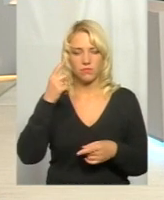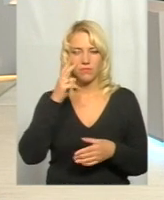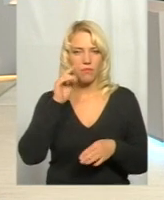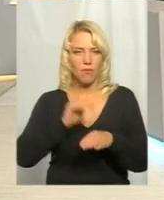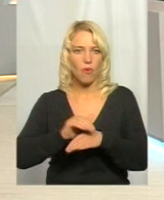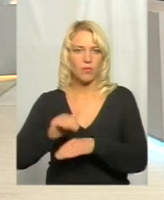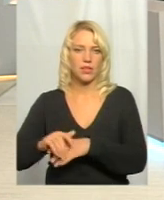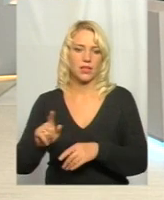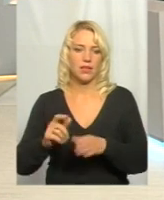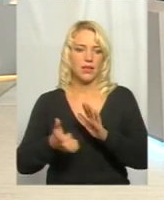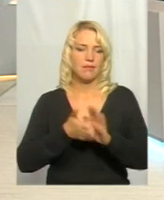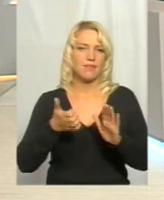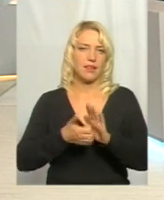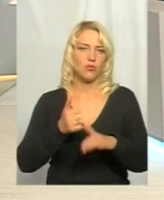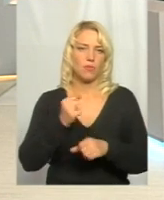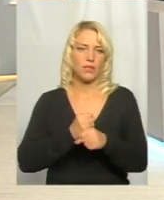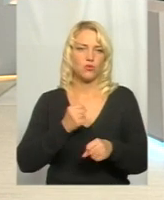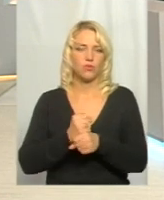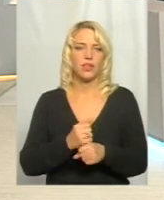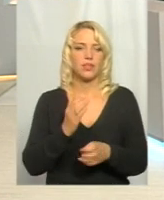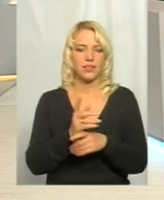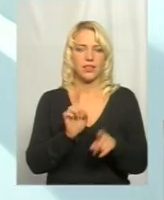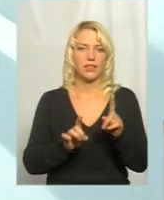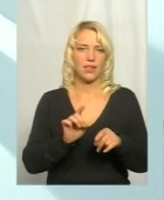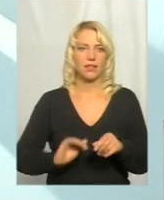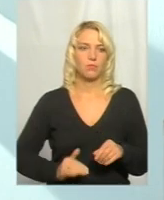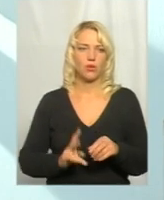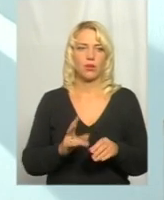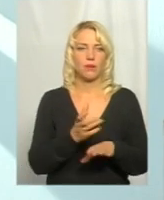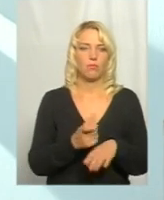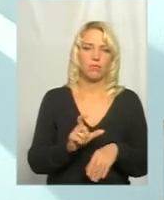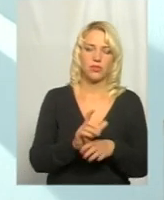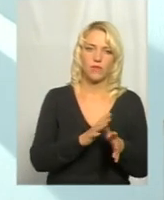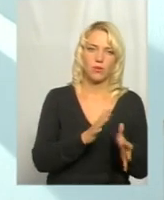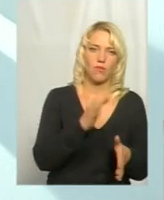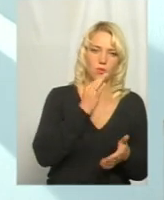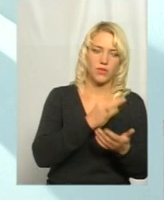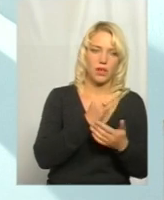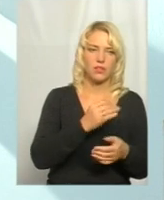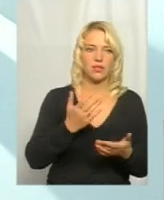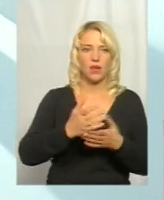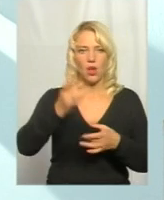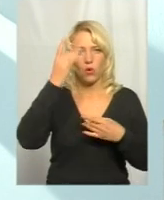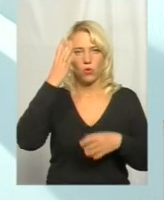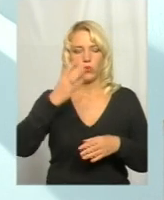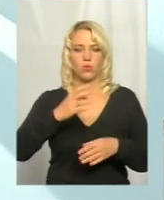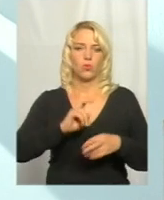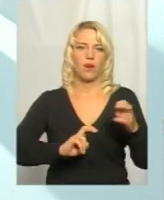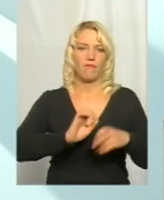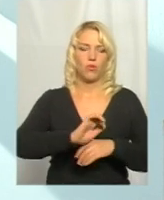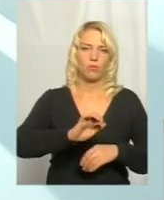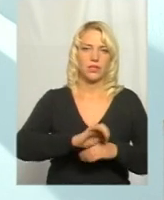такі суттєві недопрацювання? Є деякі підрядники, які більш відповідально відносяться роботи. Це є велика культура виробництва. Є,